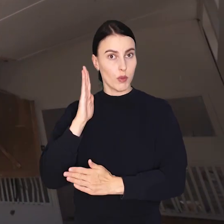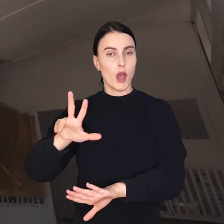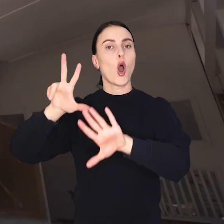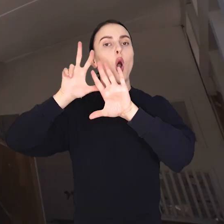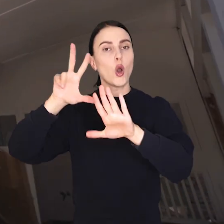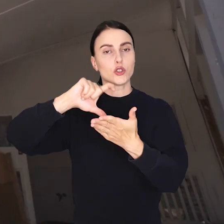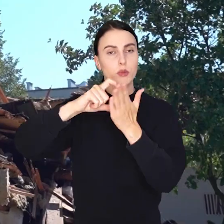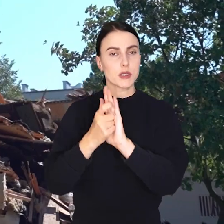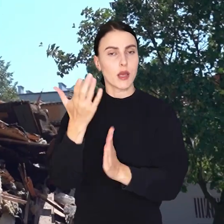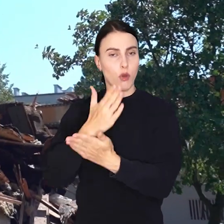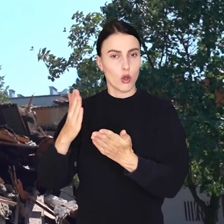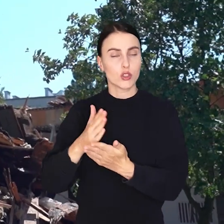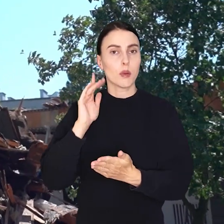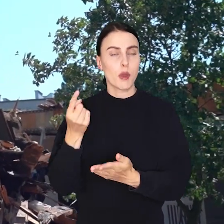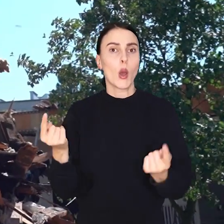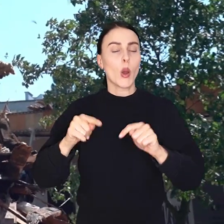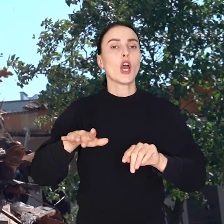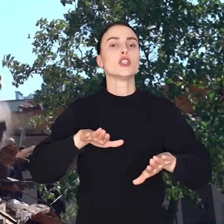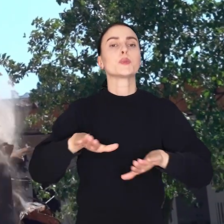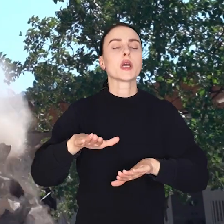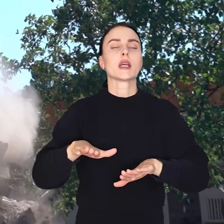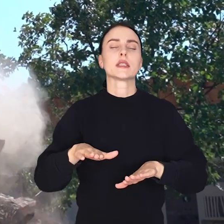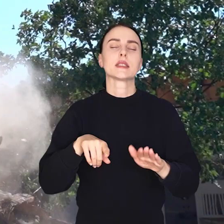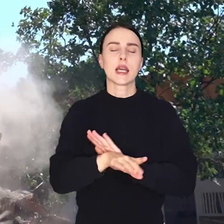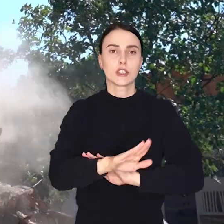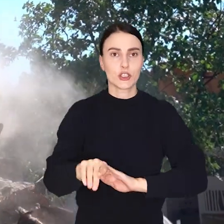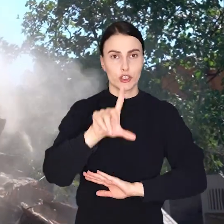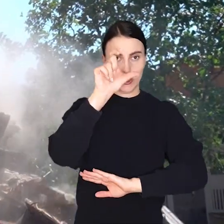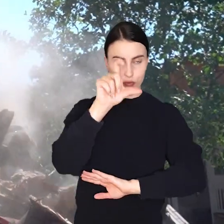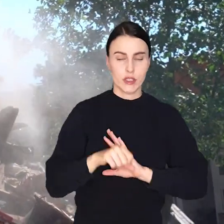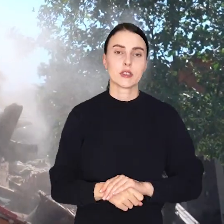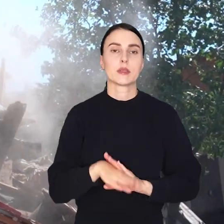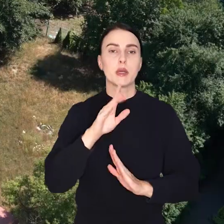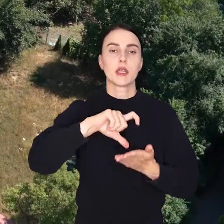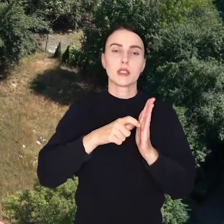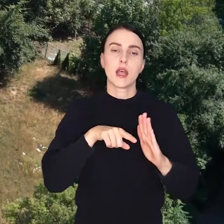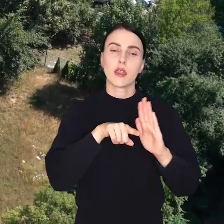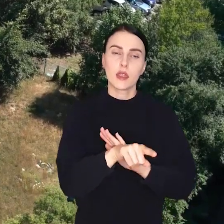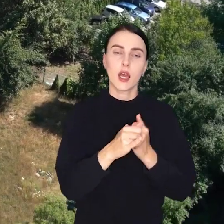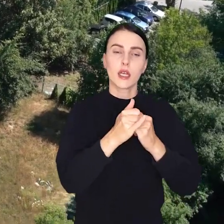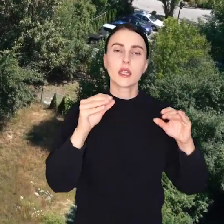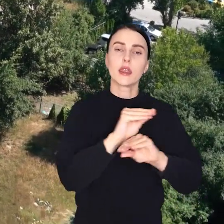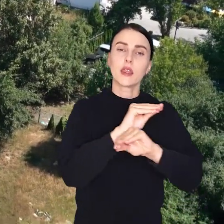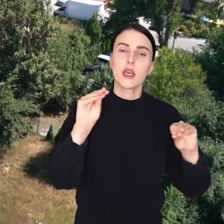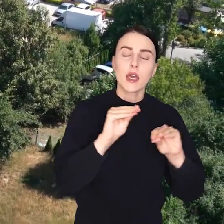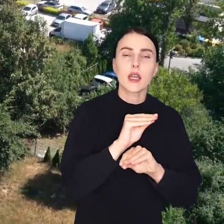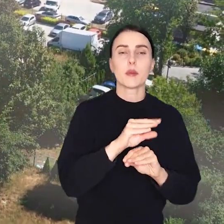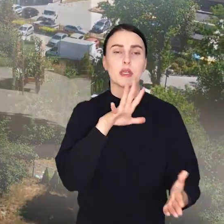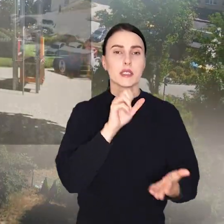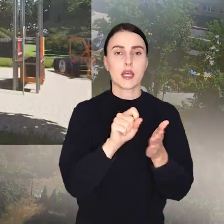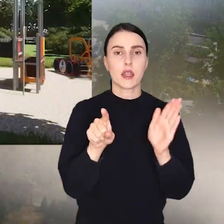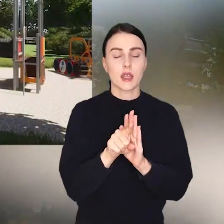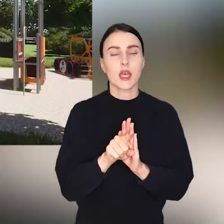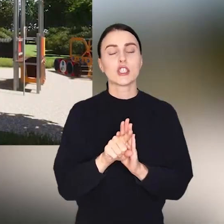będzie miało 8 sal oddziałowych i przyjmie 200 przedszkolaków. Powstaną tu także sale do zajęć terapeutycznych i